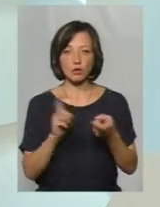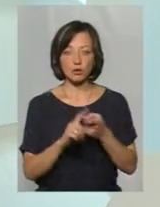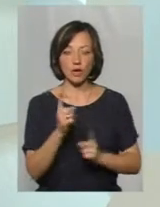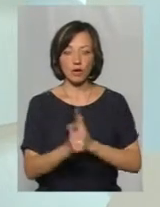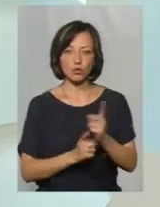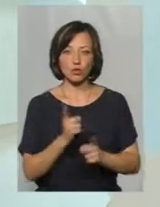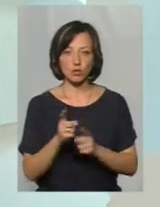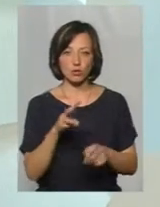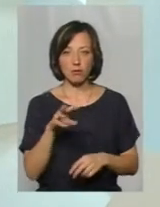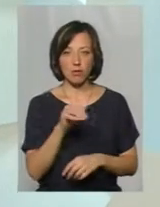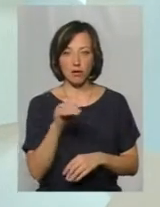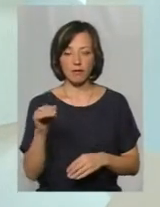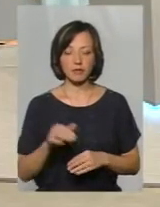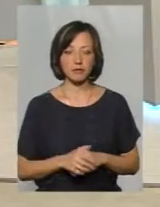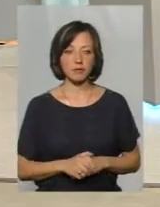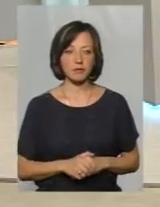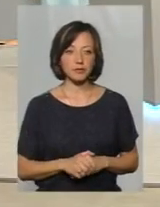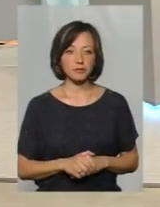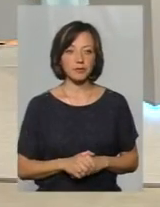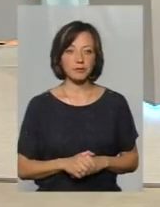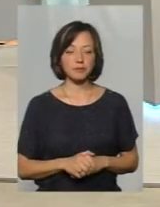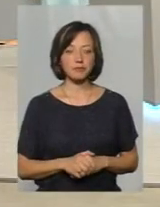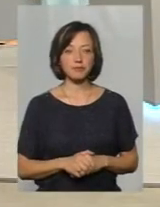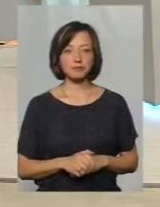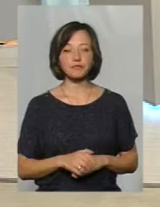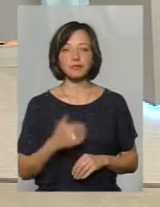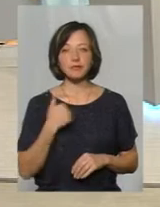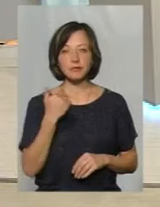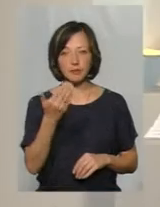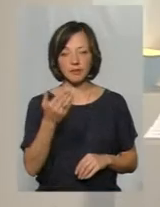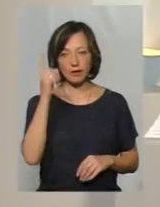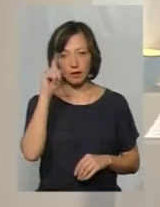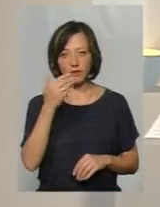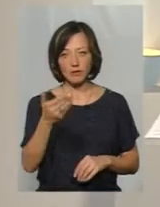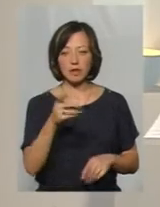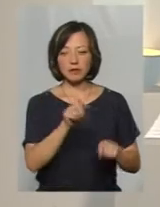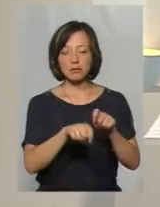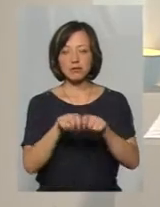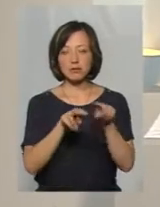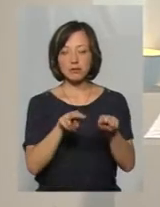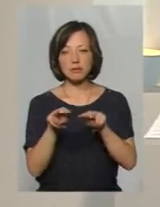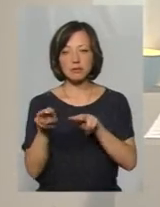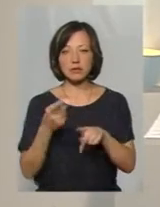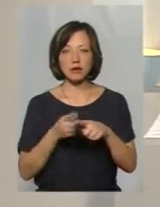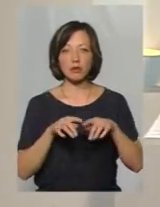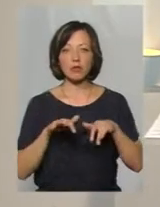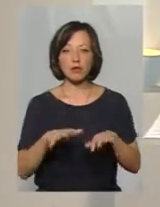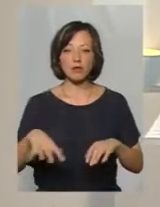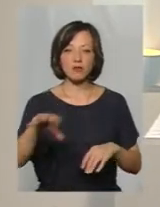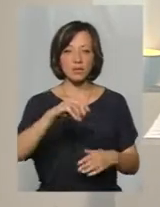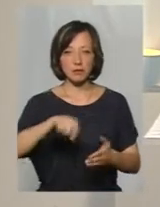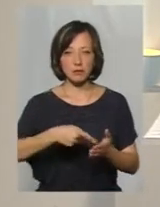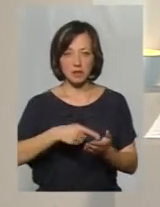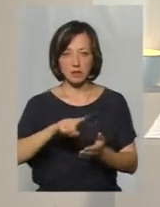реконструкцією зовнішнього вигляду. Пане Олег, я знаю, що ви відслідковуєте цей процес по всіх